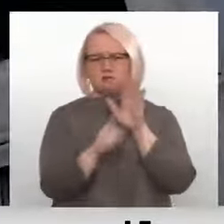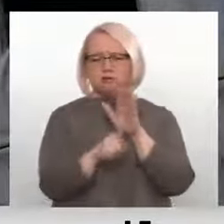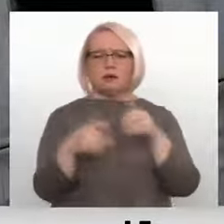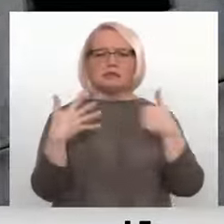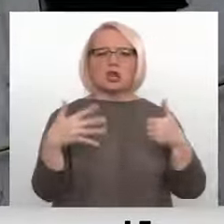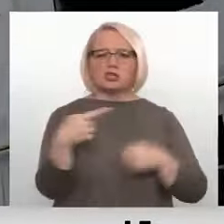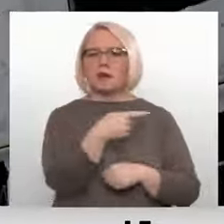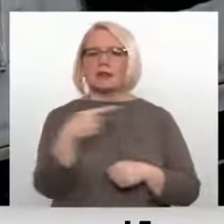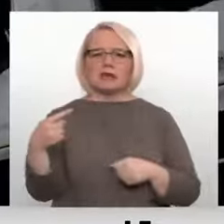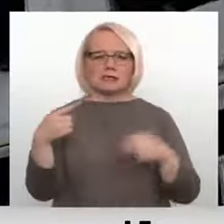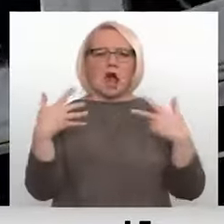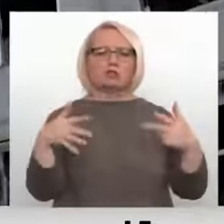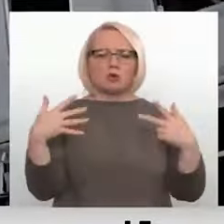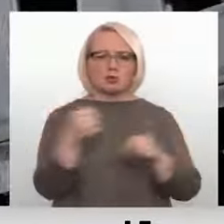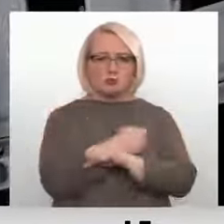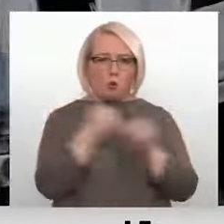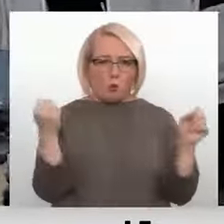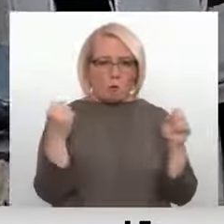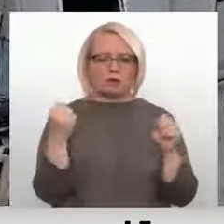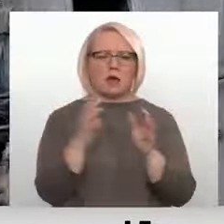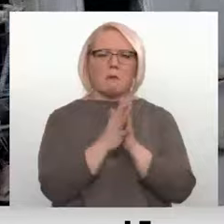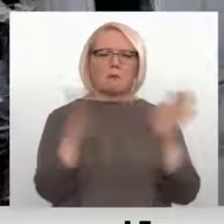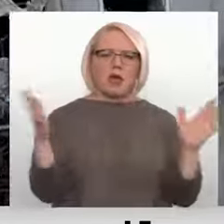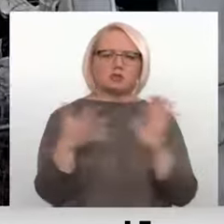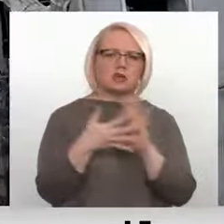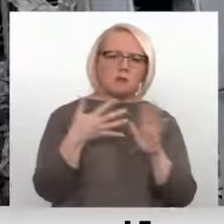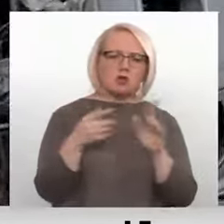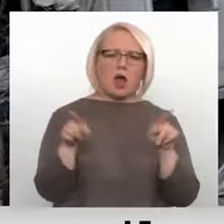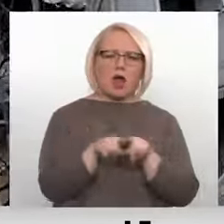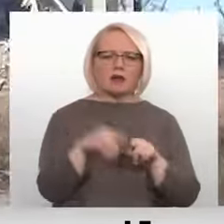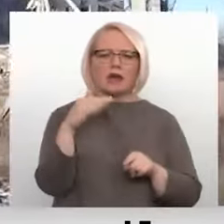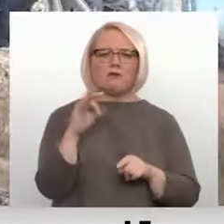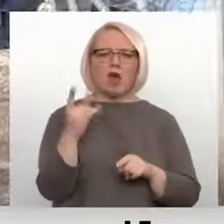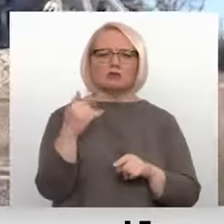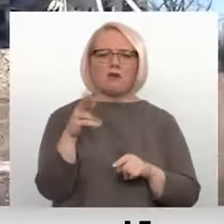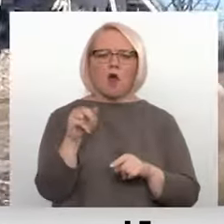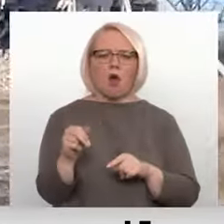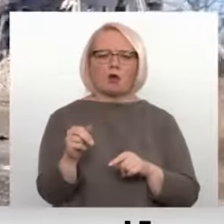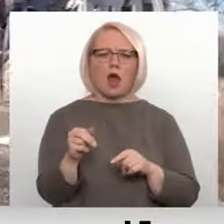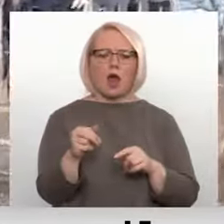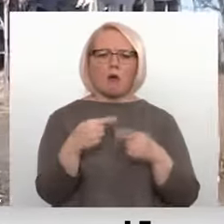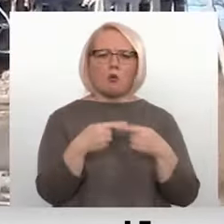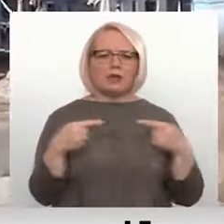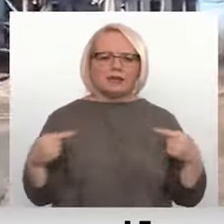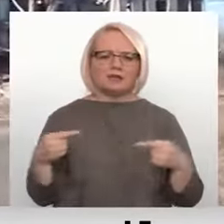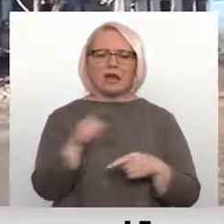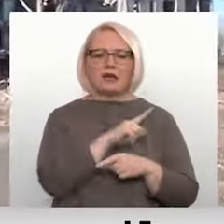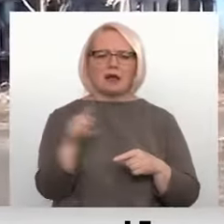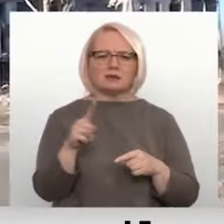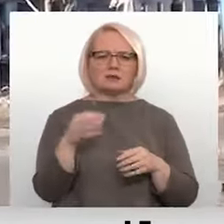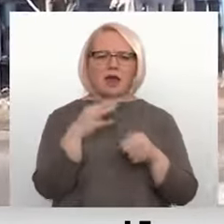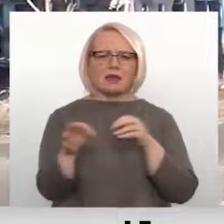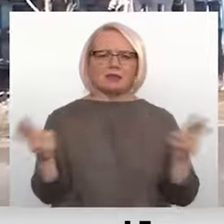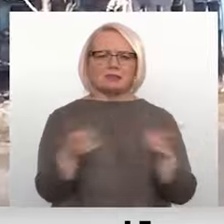līdz 80 šādu bumbu. Plaši izmantota arī fosfora munīcija, kas aizdaģinājusi koks rūpnīcas milzīgās naftas